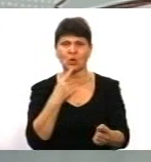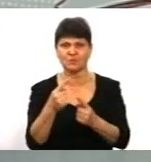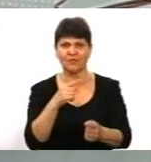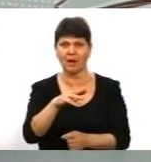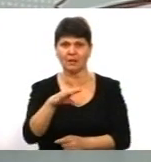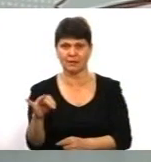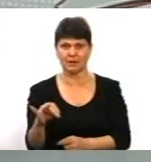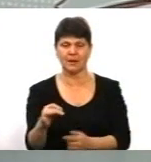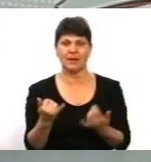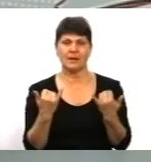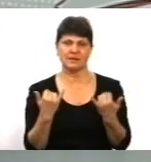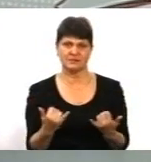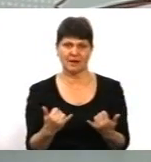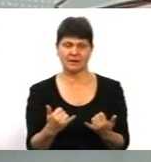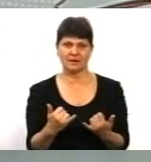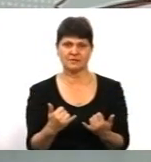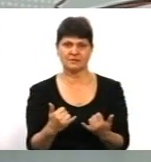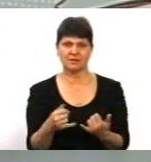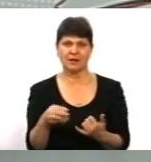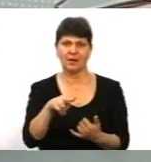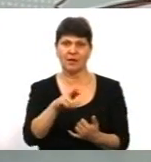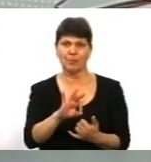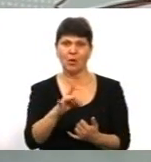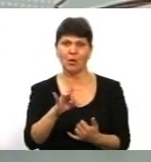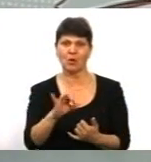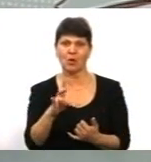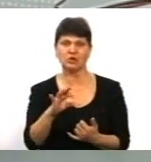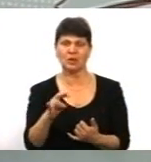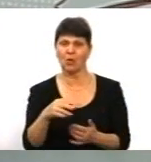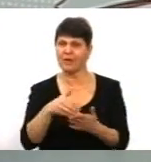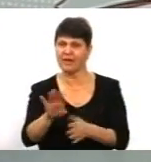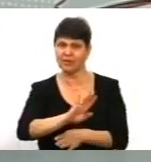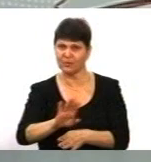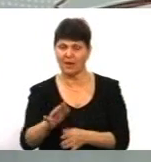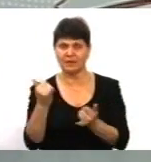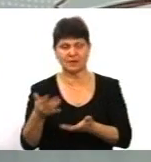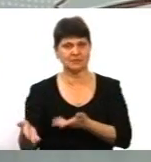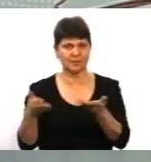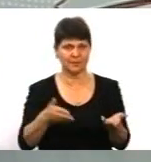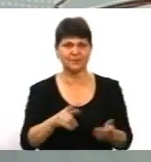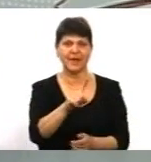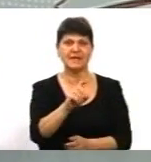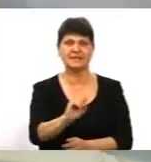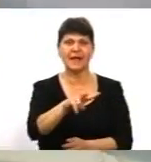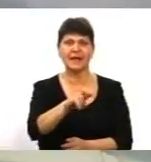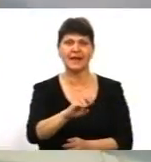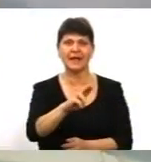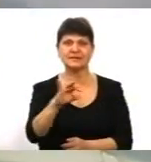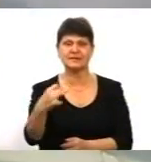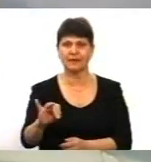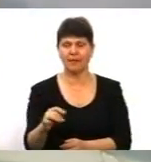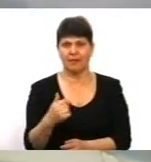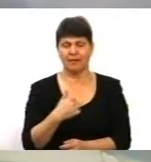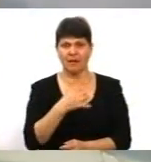Зараз він не відмовляється, він запрошує. Зеленський тут же заявляє, що я не відморажуюсь, я